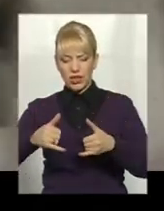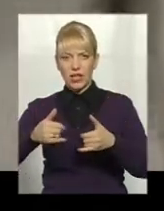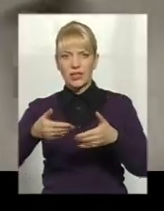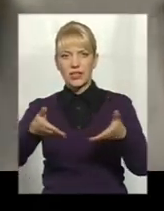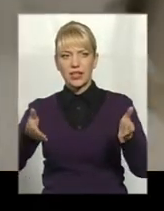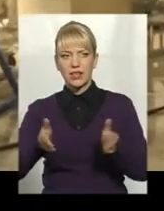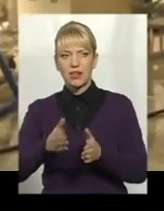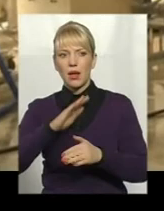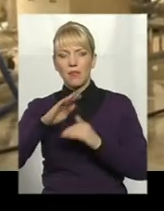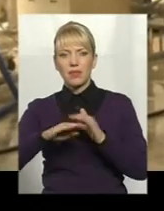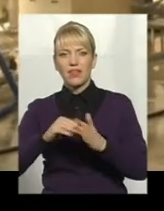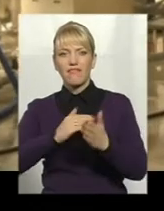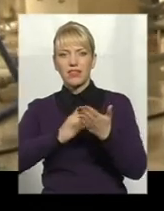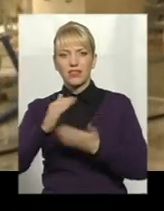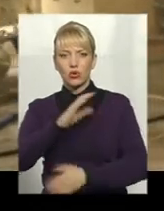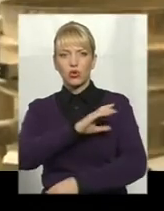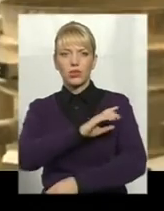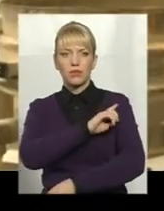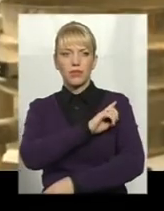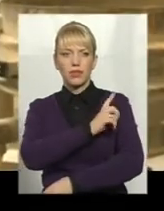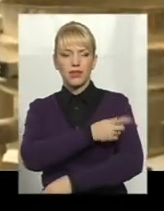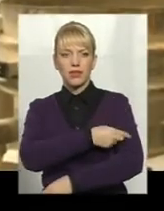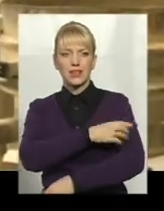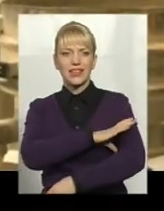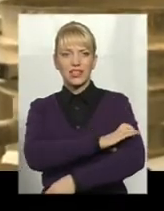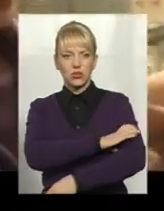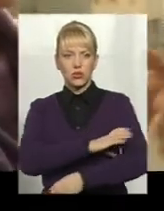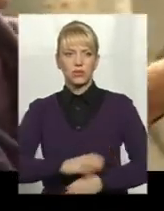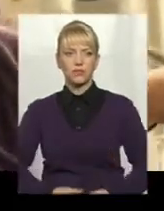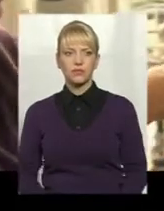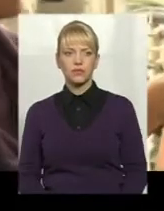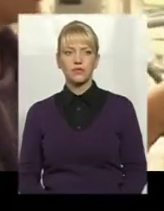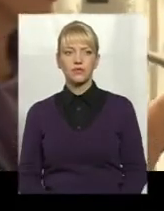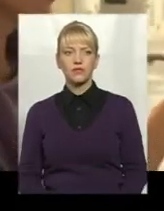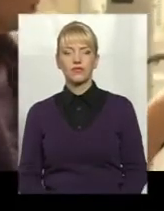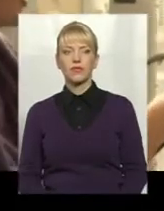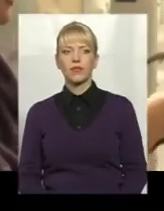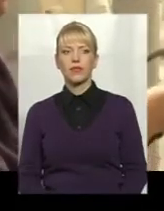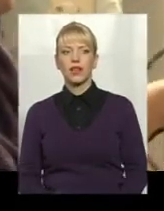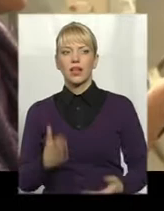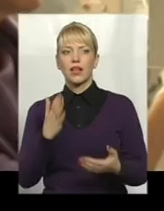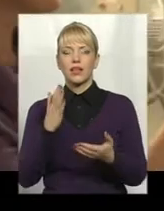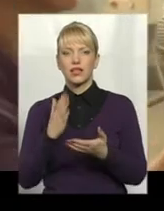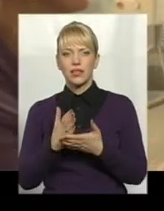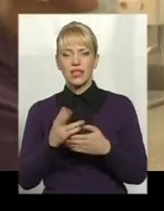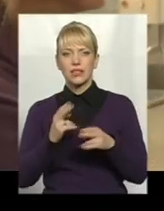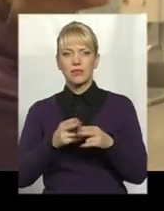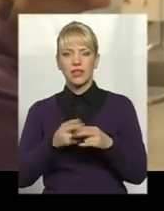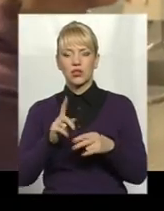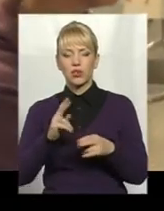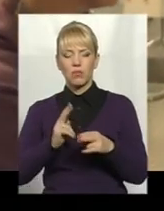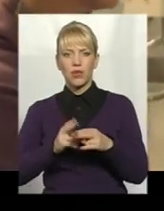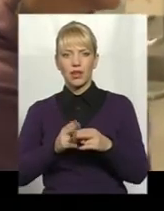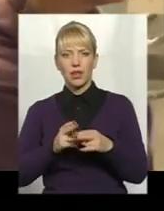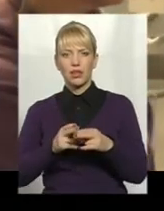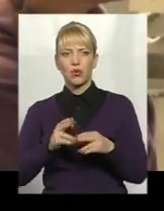під високим тиском. На цій дільниці доводять до потрібної кондиції газур. В сирії є метал, а щоб його вбрати, ми його